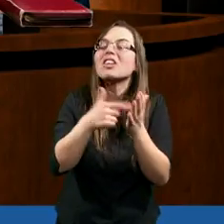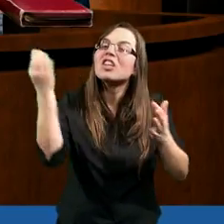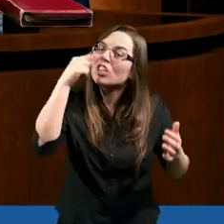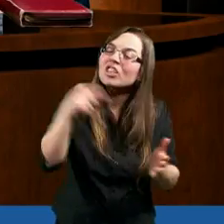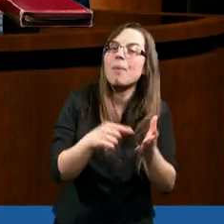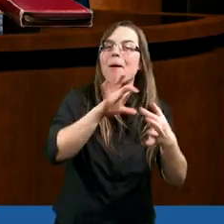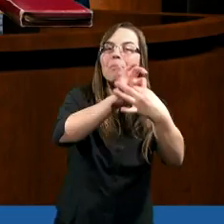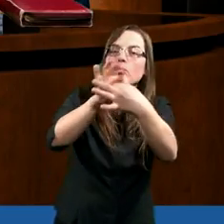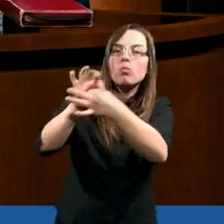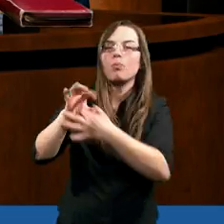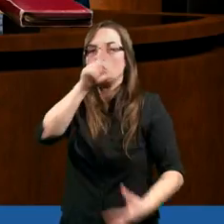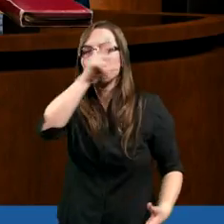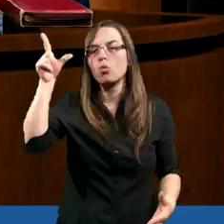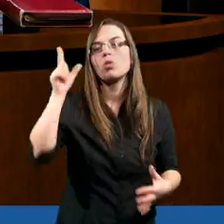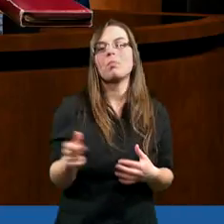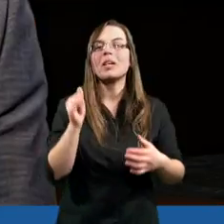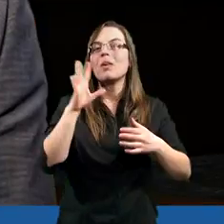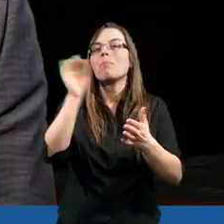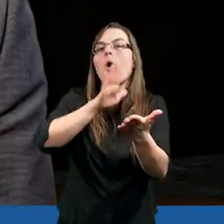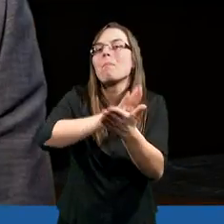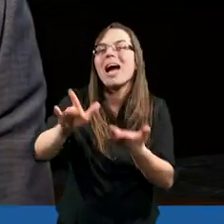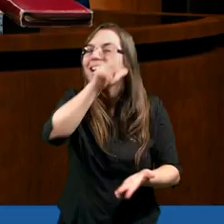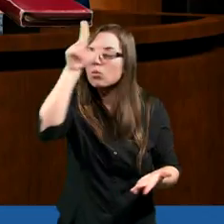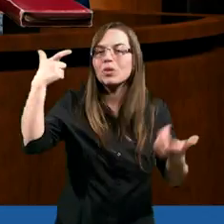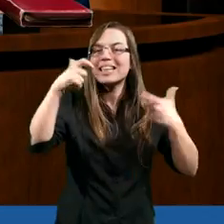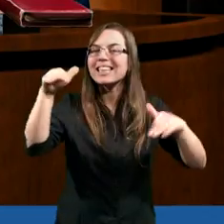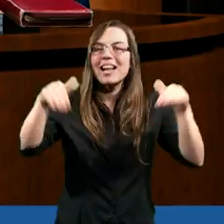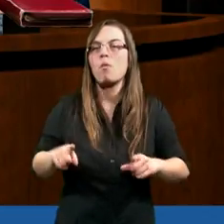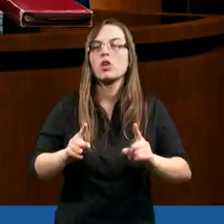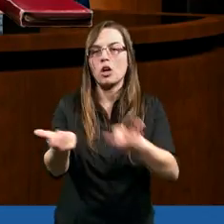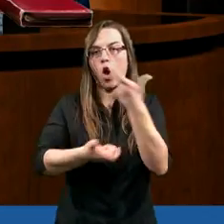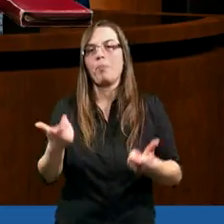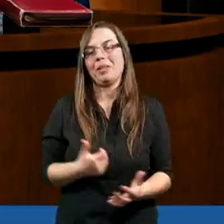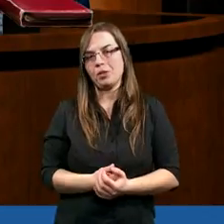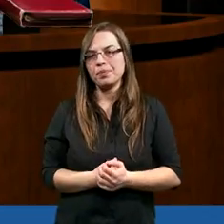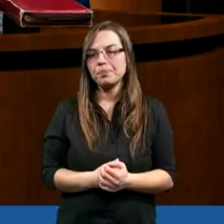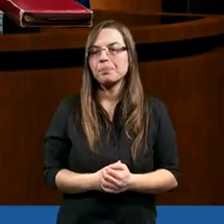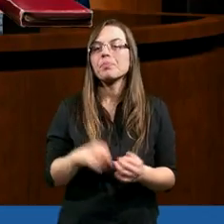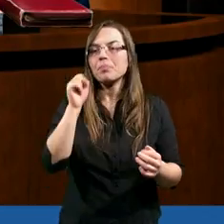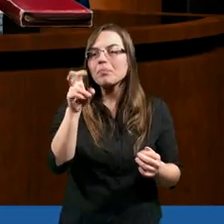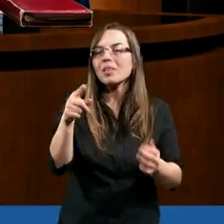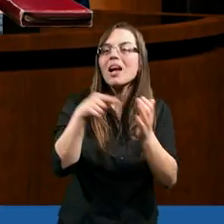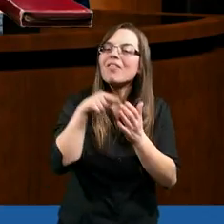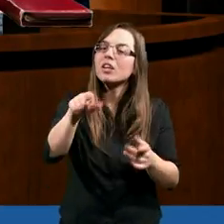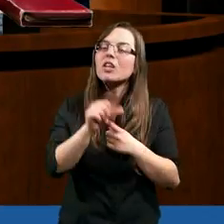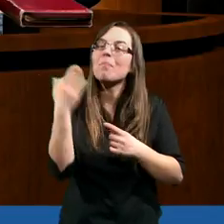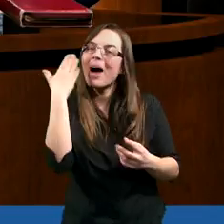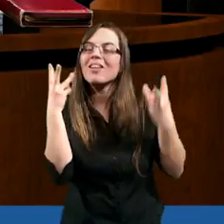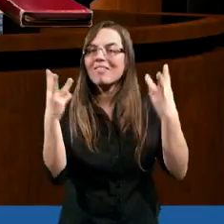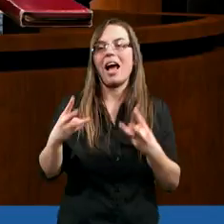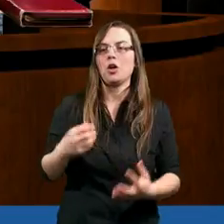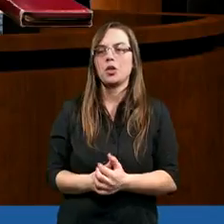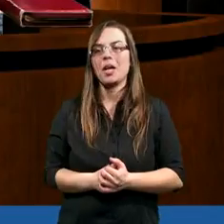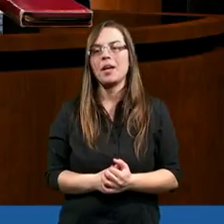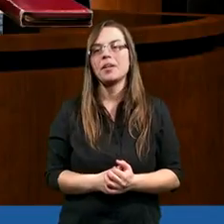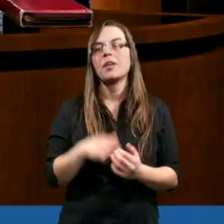ona mi nie odzajemni uśmiechał. No nie, możemy my odzajemnić uśmiechami, prawda, ale Grzesiu. Tak, z praktycznie